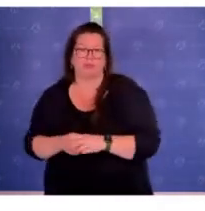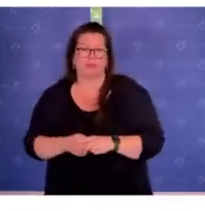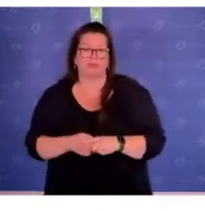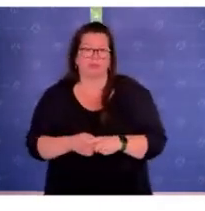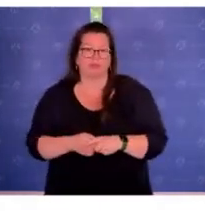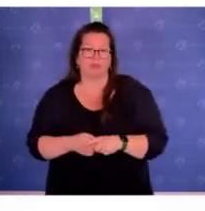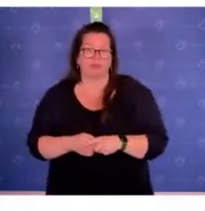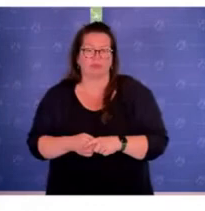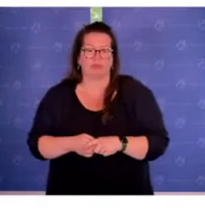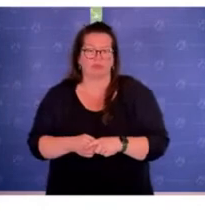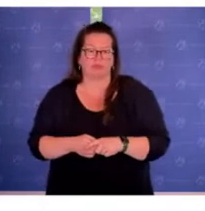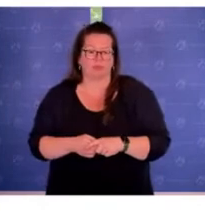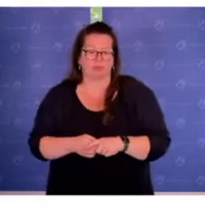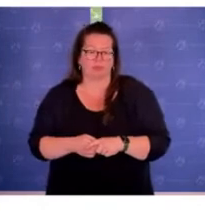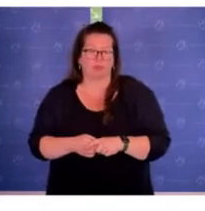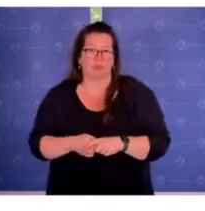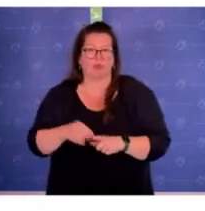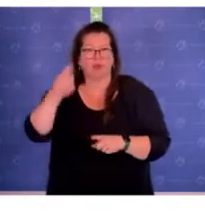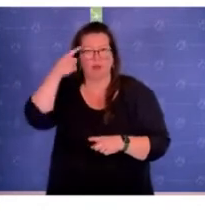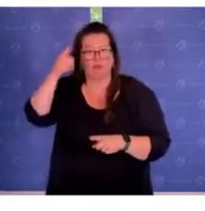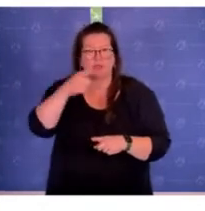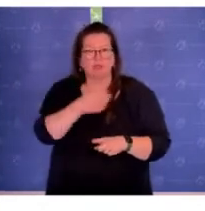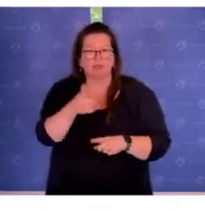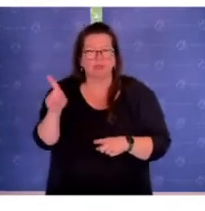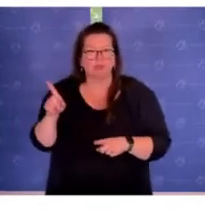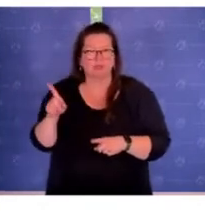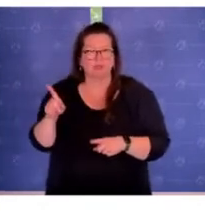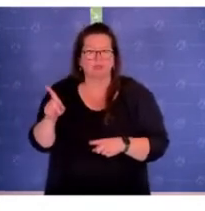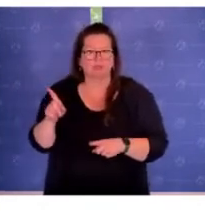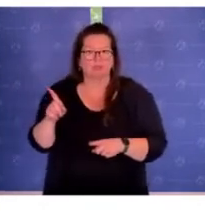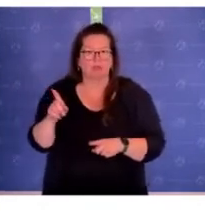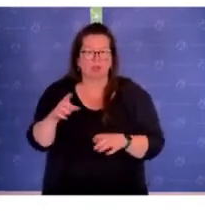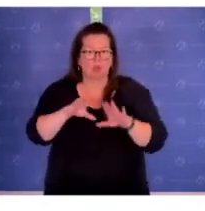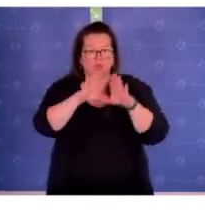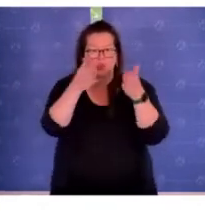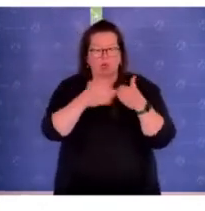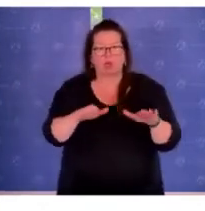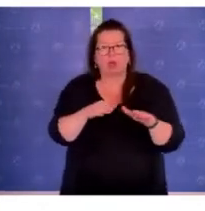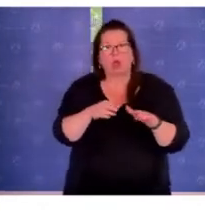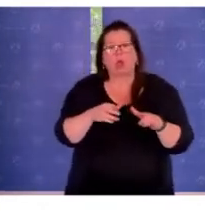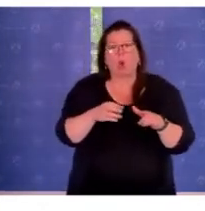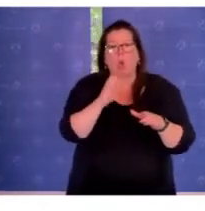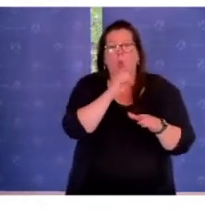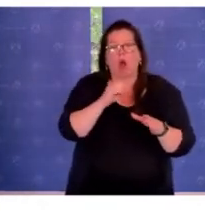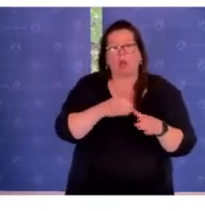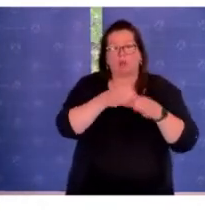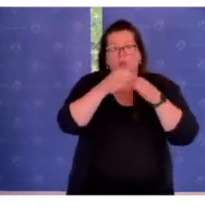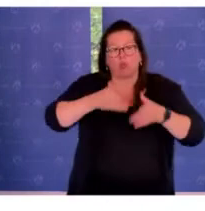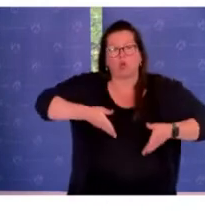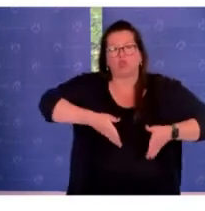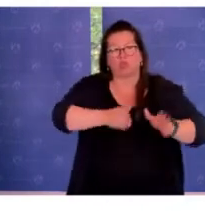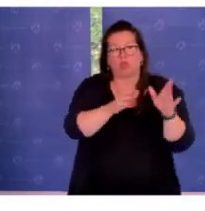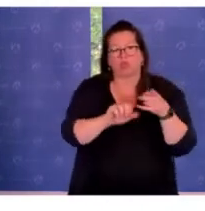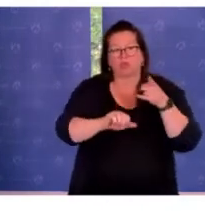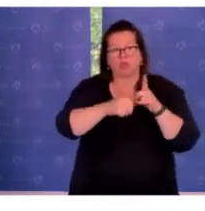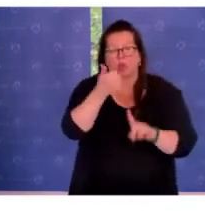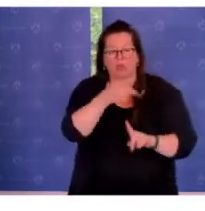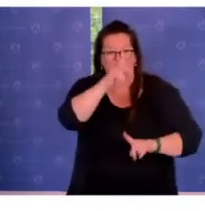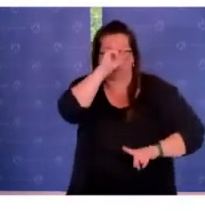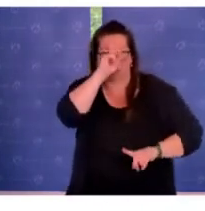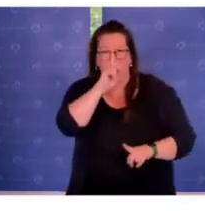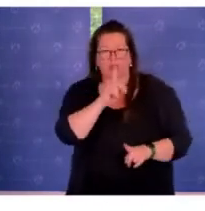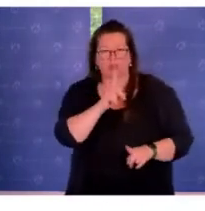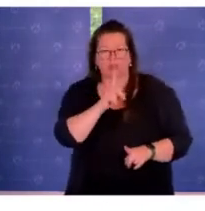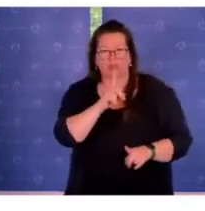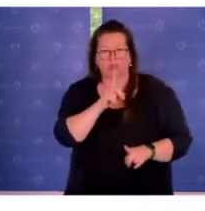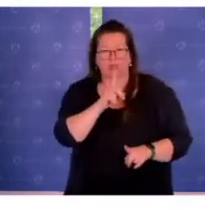Spielräumen, die es ja durchaus gegeben hat. Sie wissen, dass die Synagoge in Oranienburger Straße ja auch zunächst mal auch von der Polizei